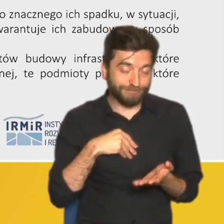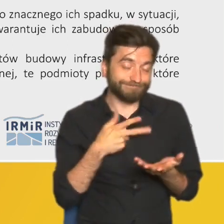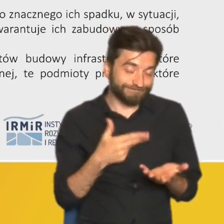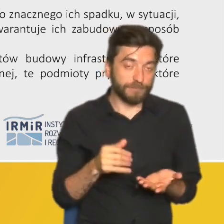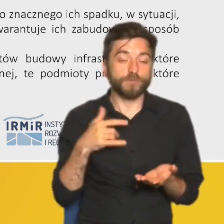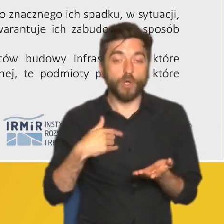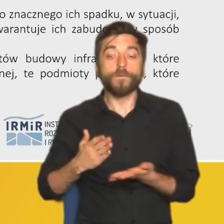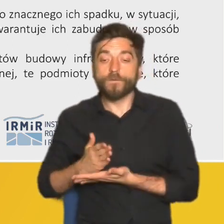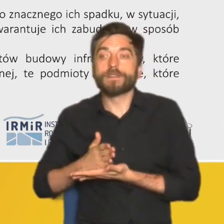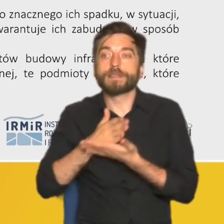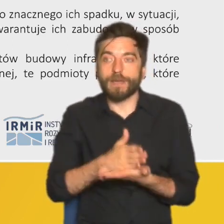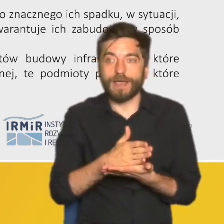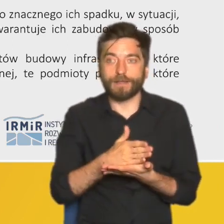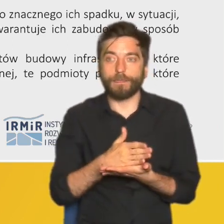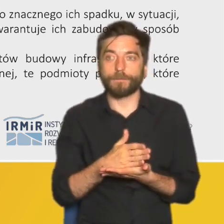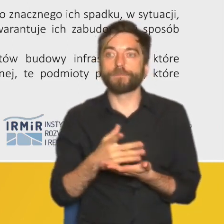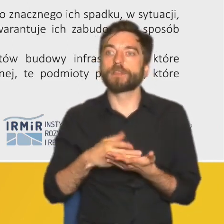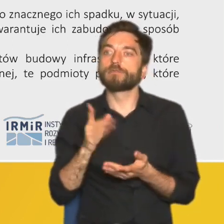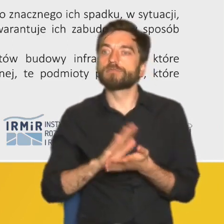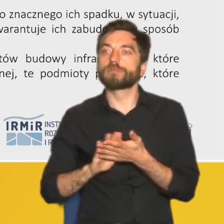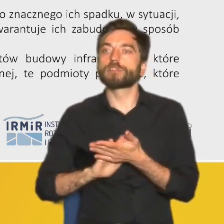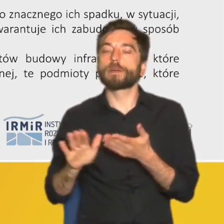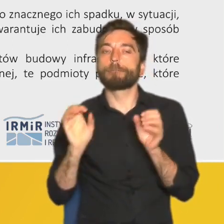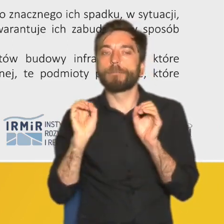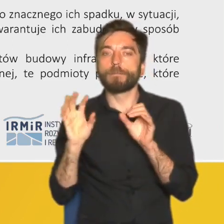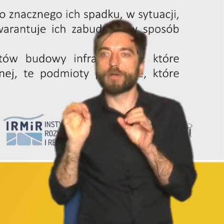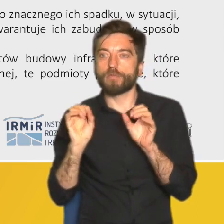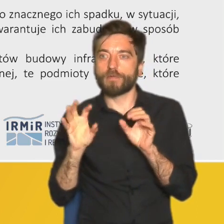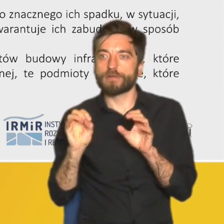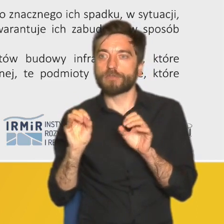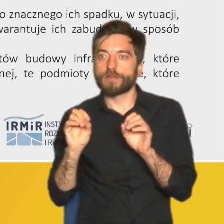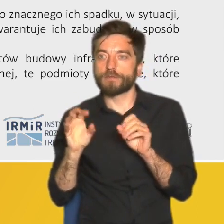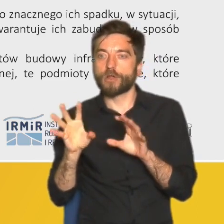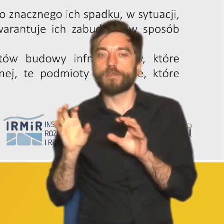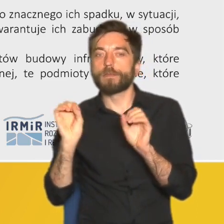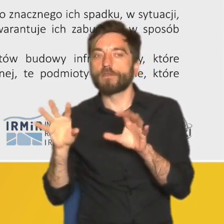przysługuje panie profesorze ja mam taką prośbę bo